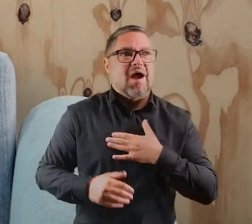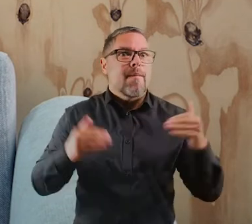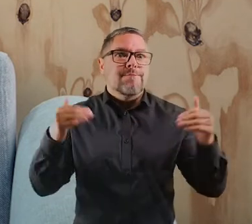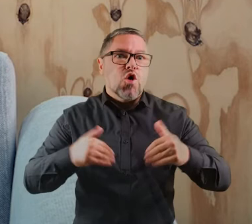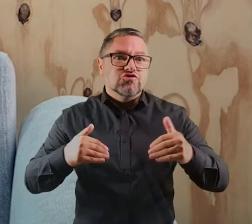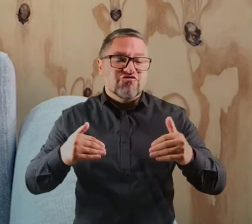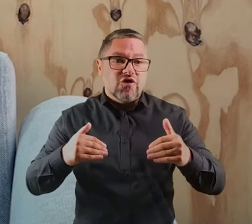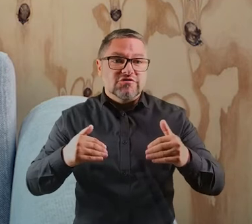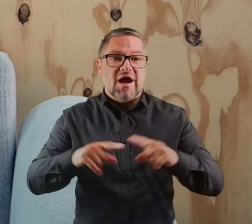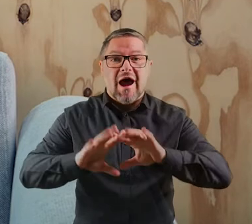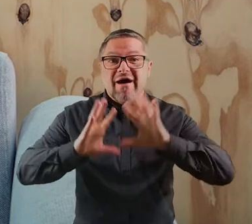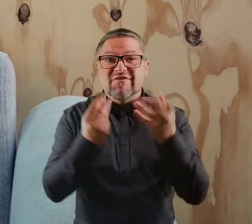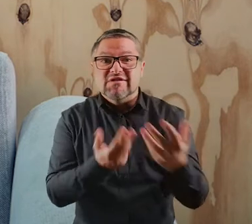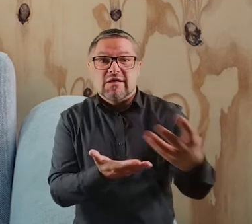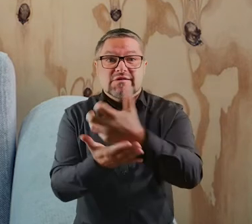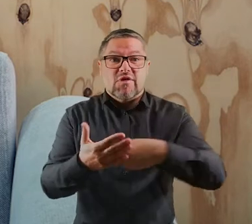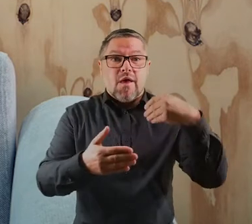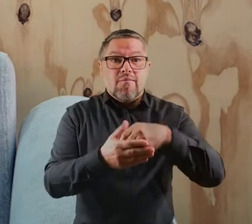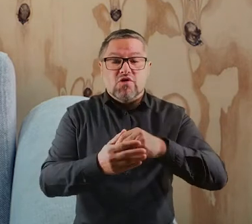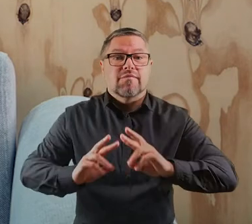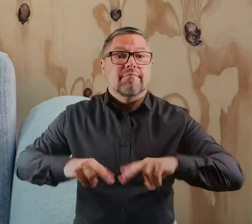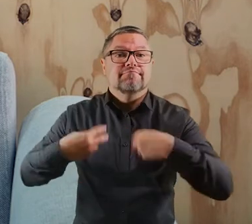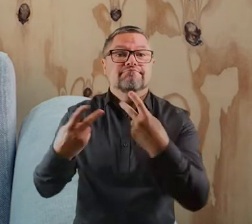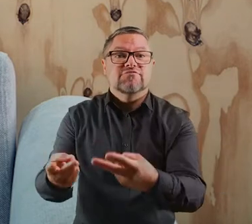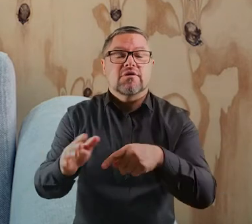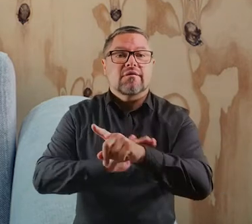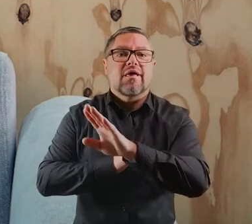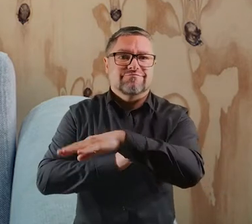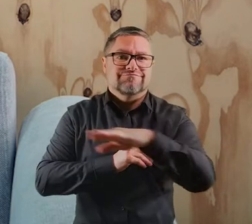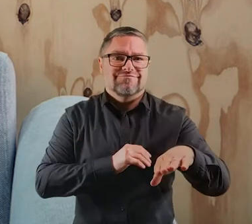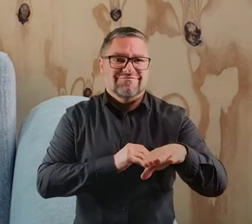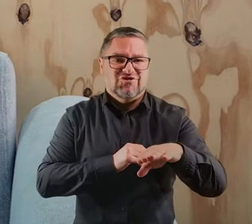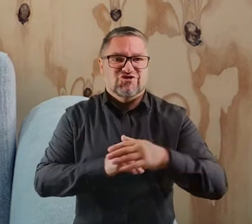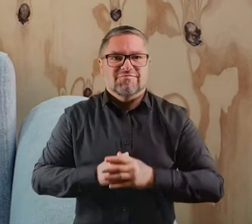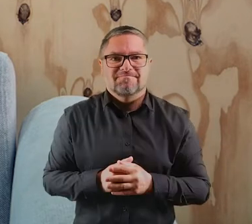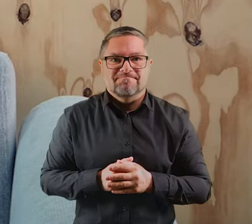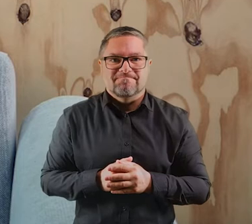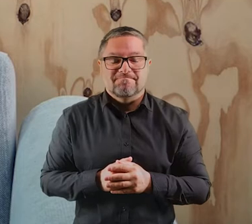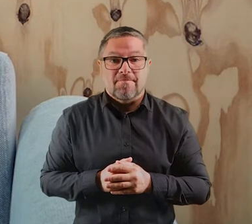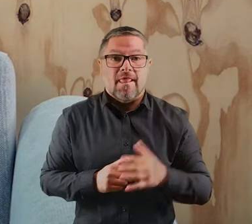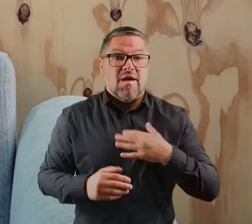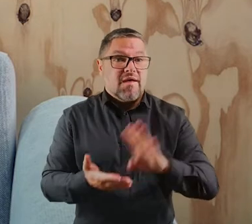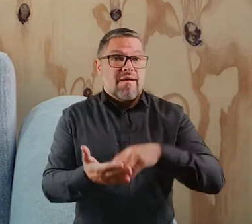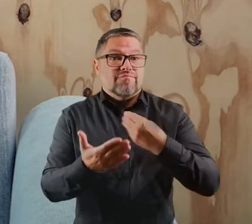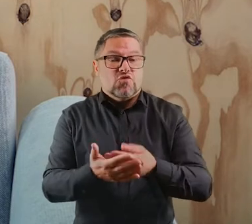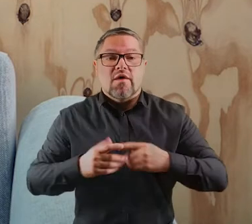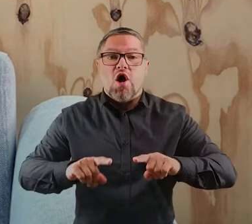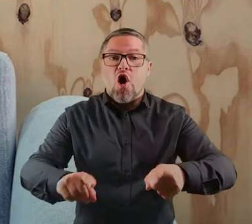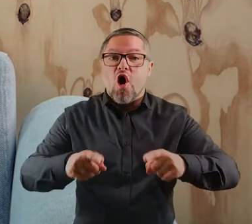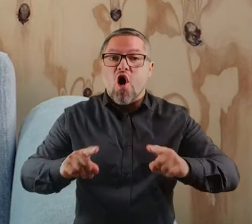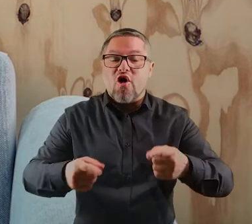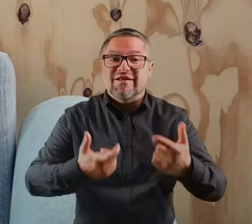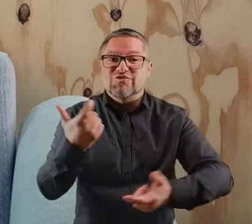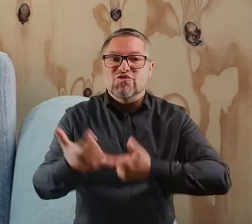swoich własnych zasobów. A wszystkie zebrane środki zostały przekazane na podopiecznych. Mamy też przykłady